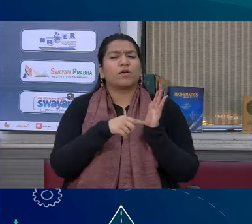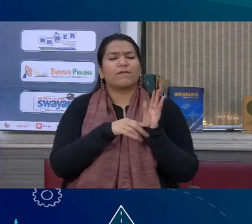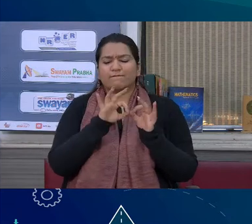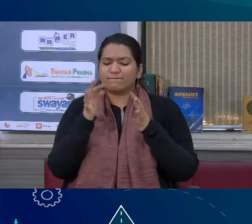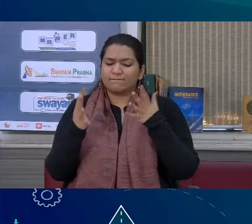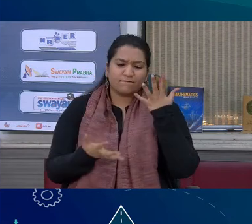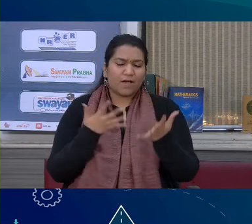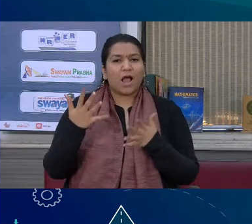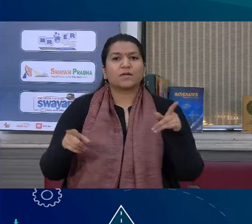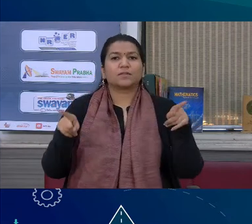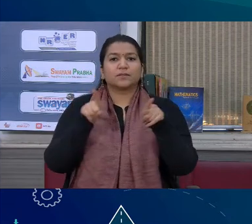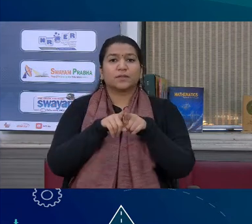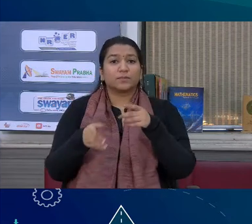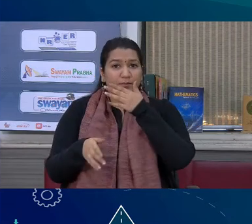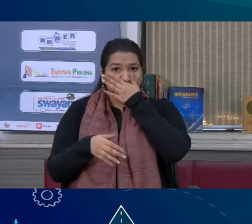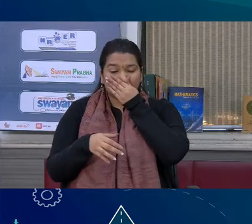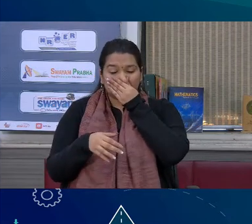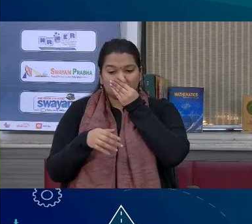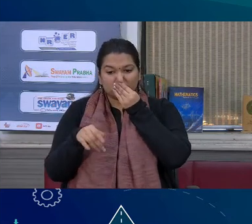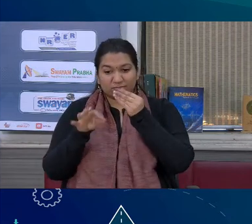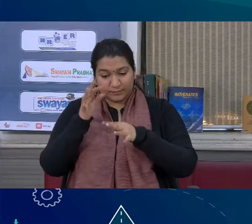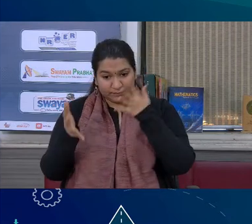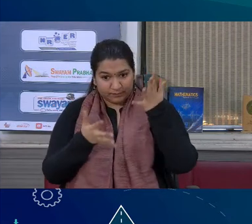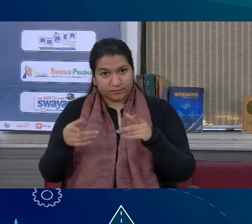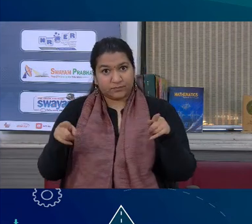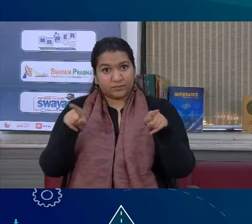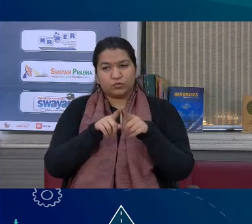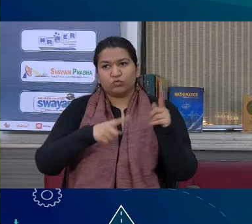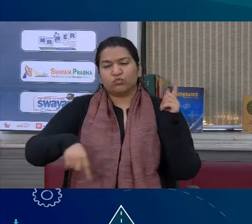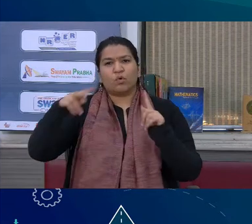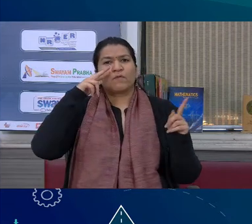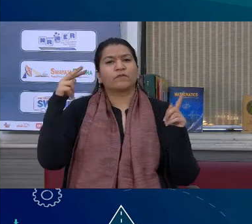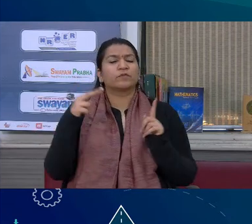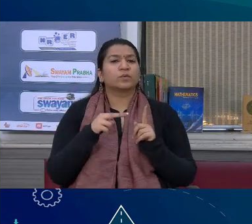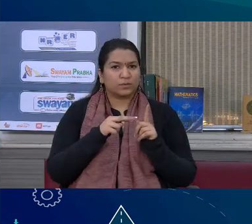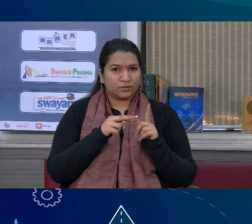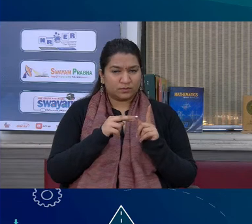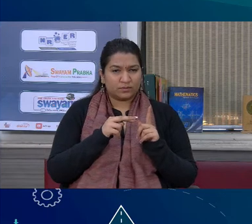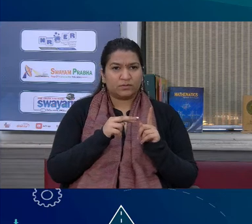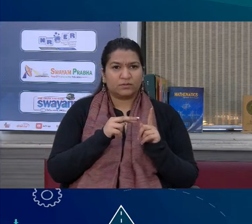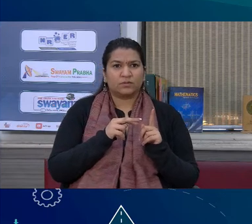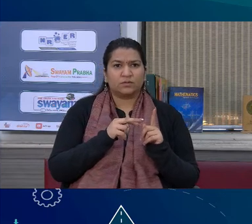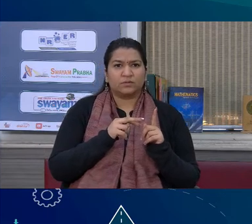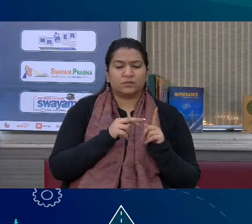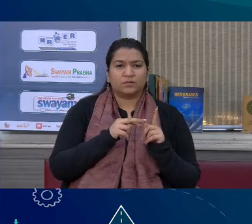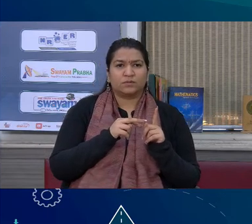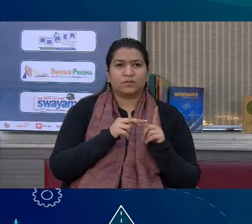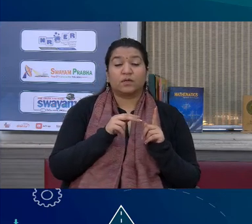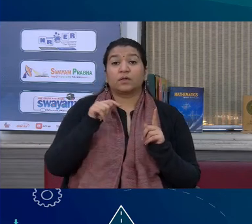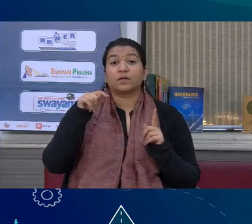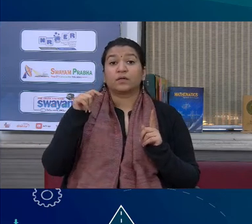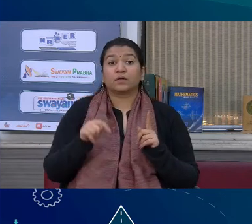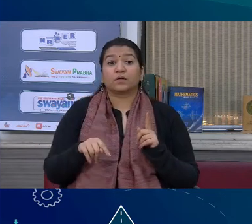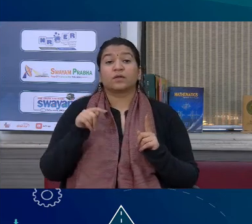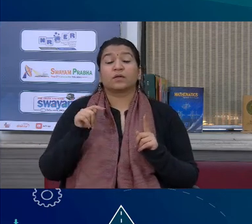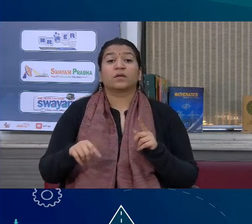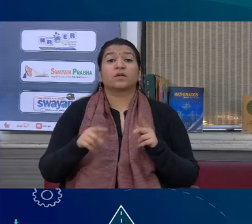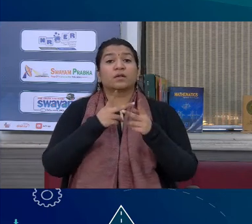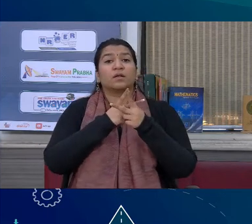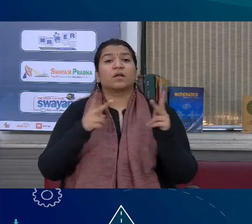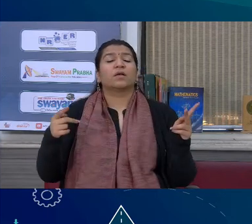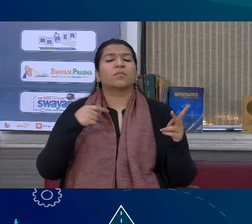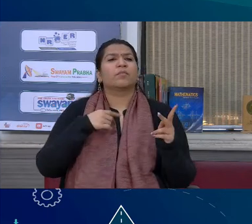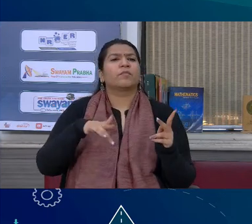लिए फिरता हूँ फिर से भी रोधावास वानी शीतल है और उसमें अगनी भी है तो दिन्नता शीतल वानी में